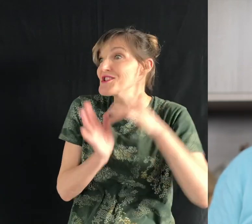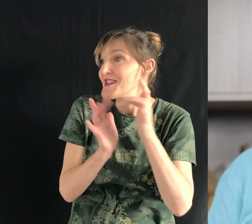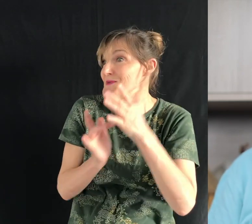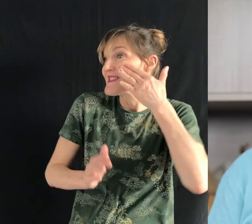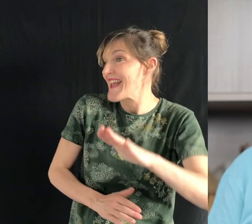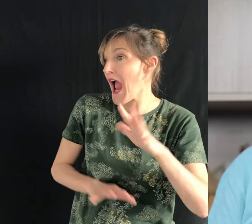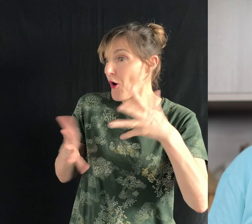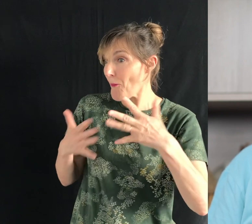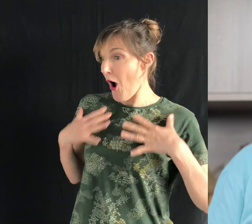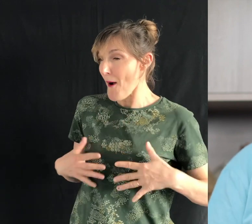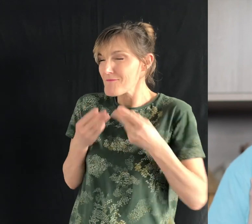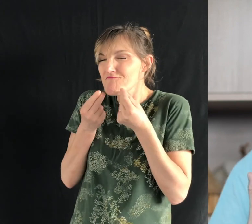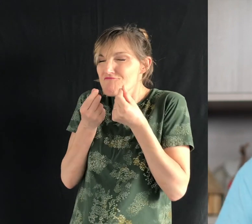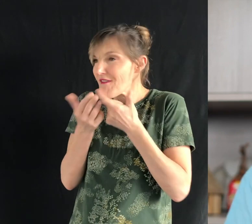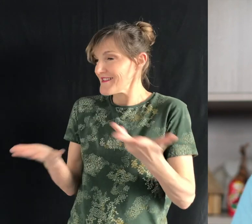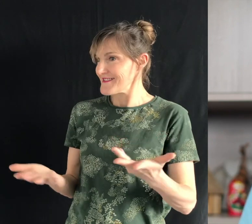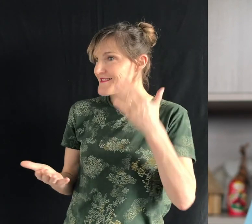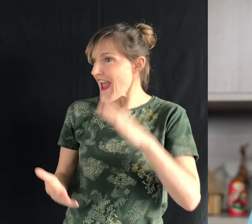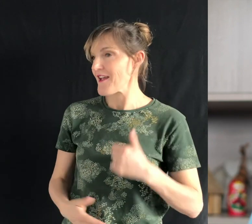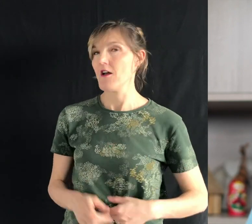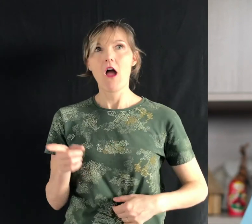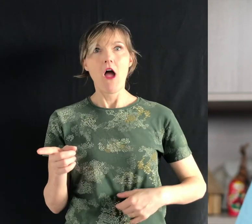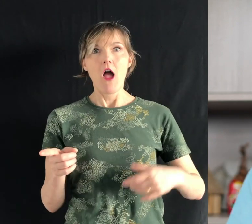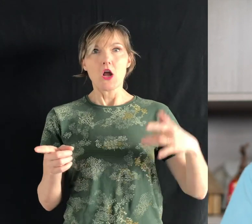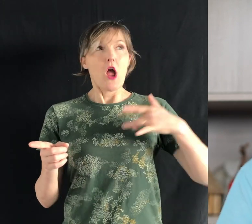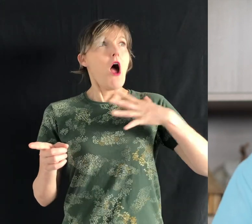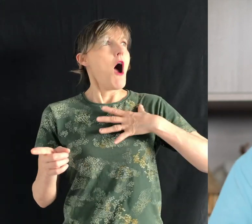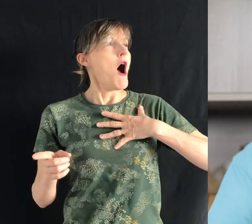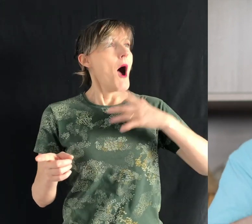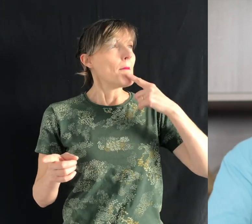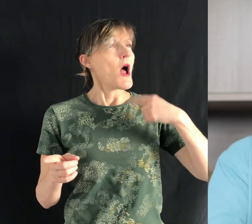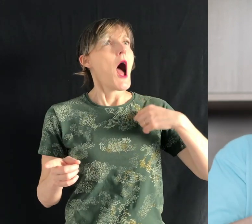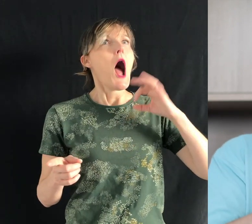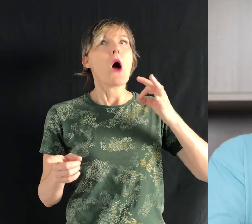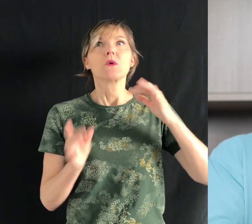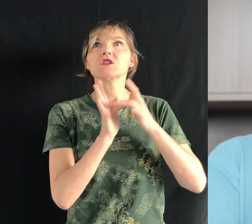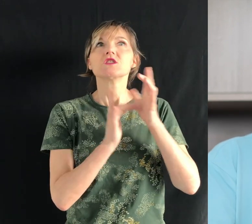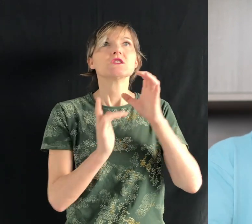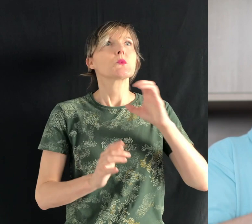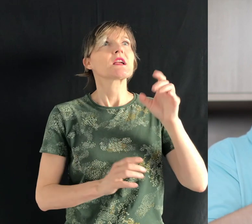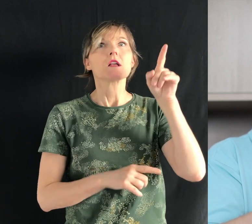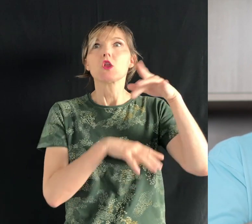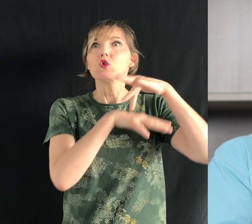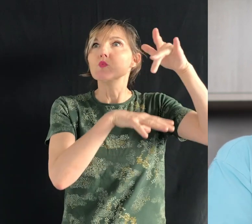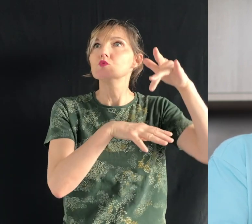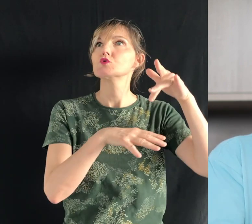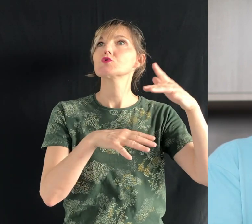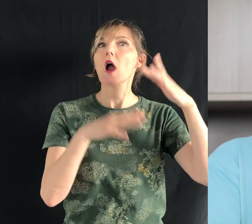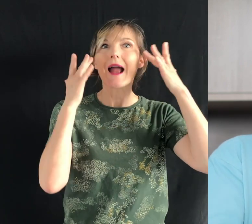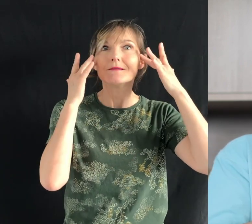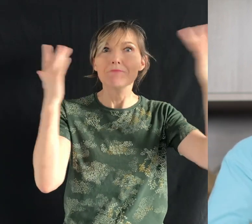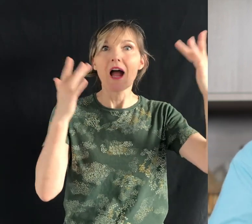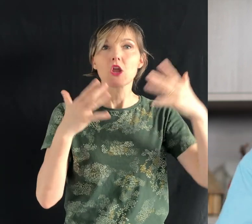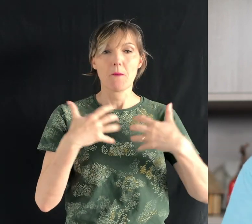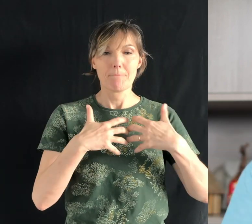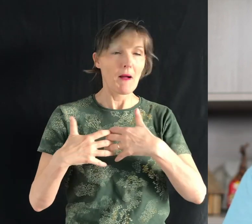comment tu te sens. Ces mots touchèrent le cœur de la jeune fille infirme. Christ avait fait l'expérience de la paralysie